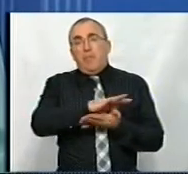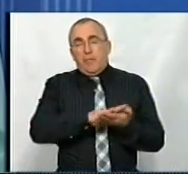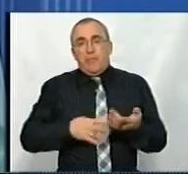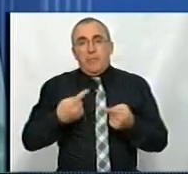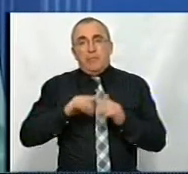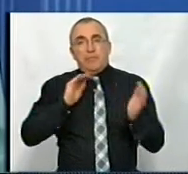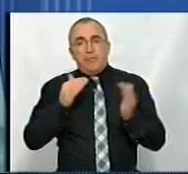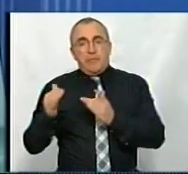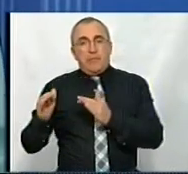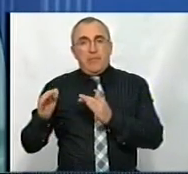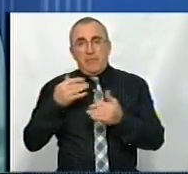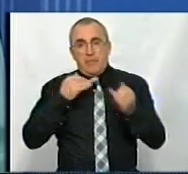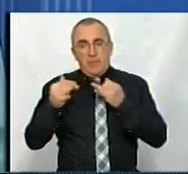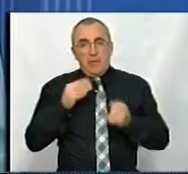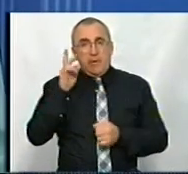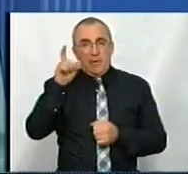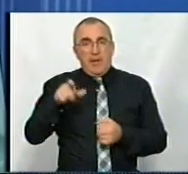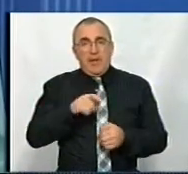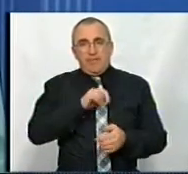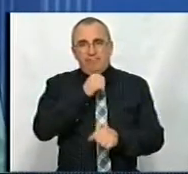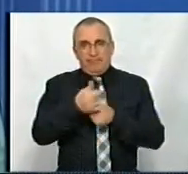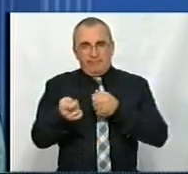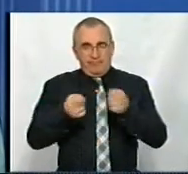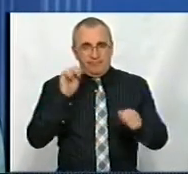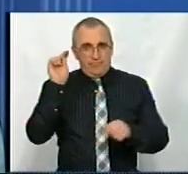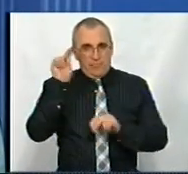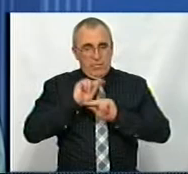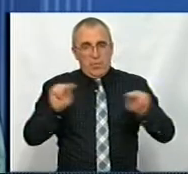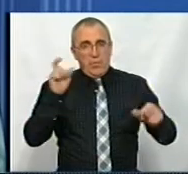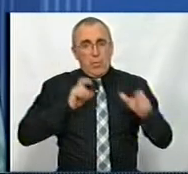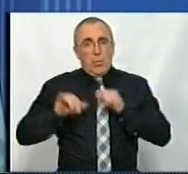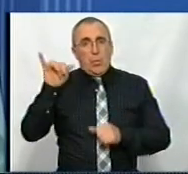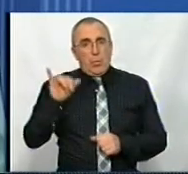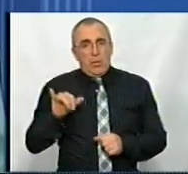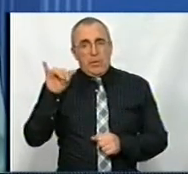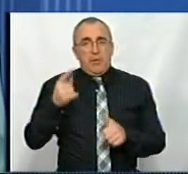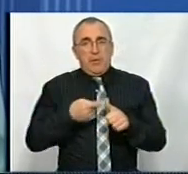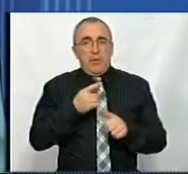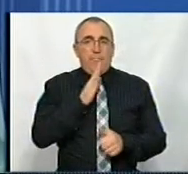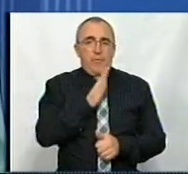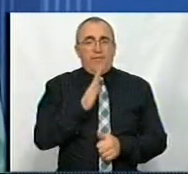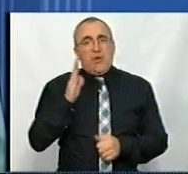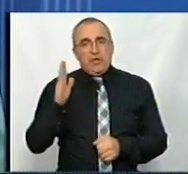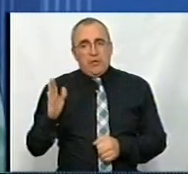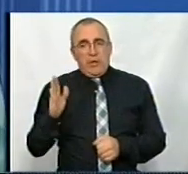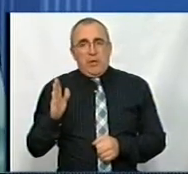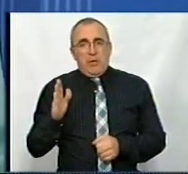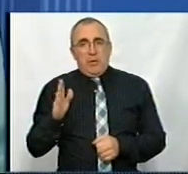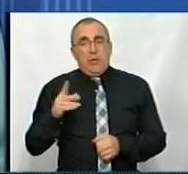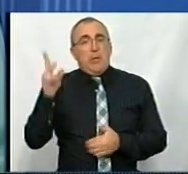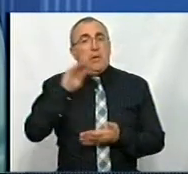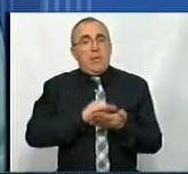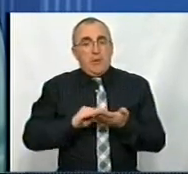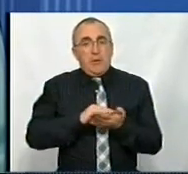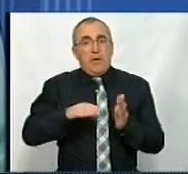цикл бесід із кандидатами у ректори Центральноукраїнського державного педагогічного університету імені Володимира Винниченка. Нагадаю,